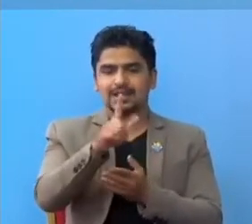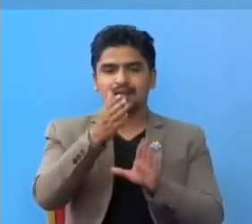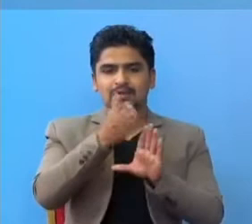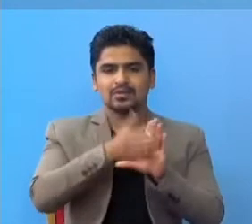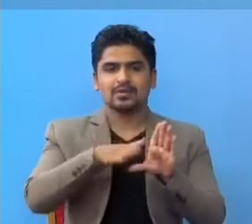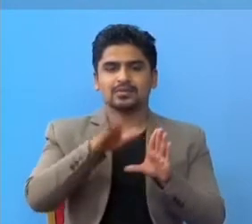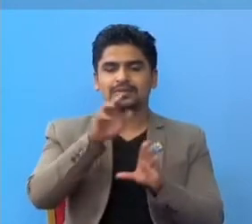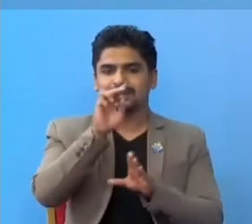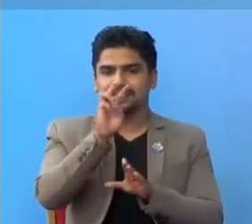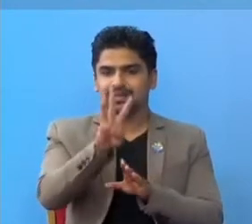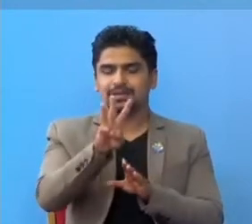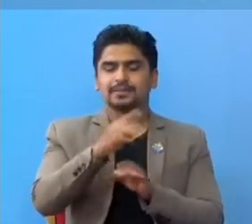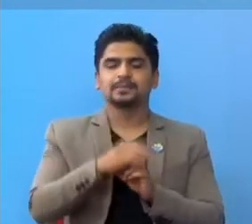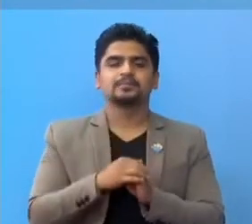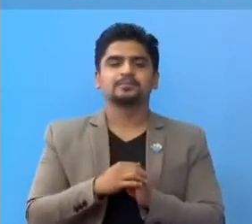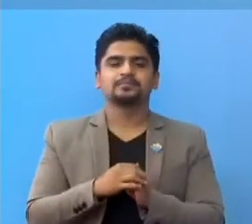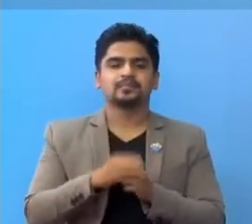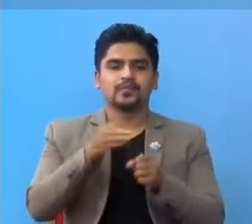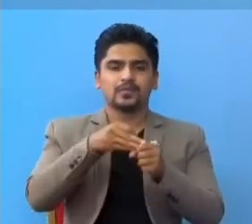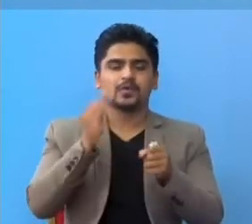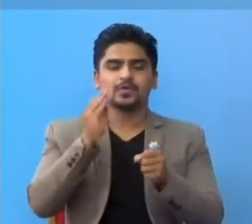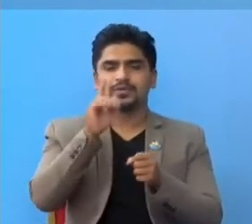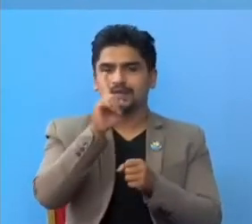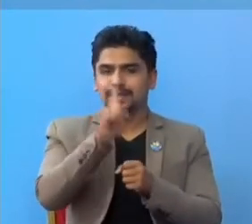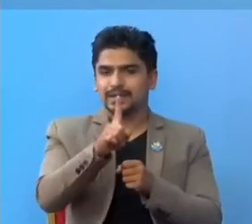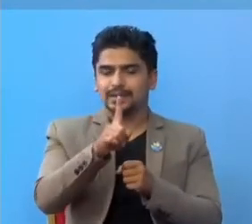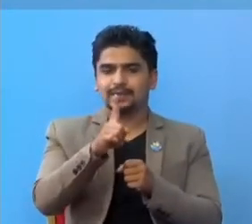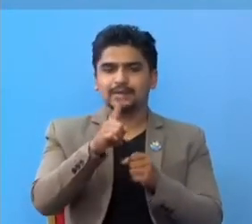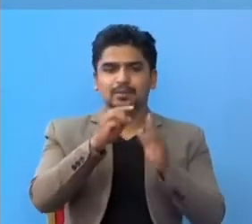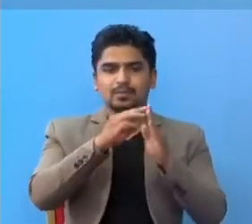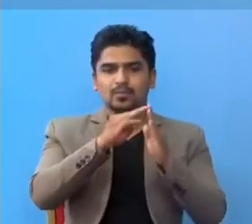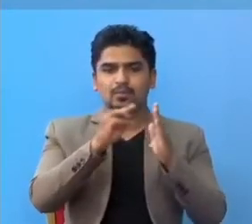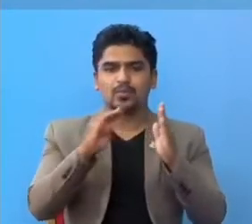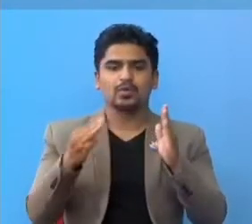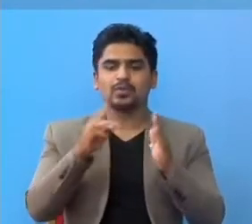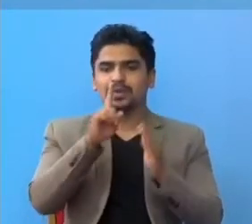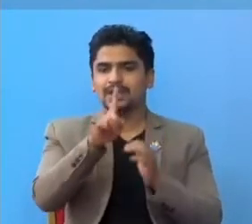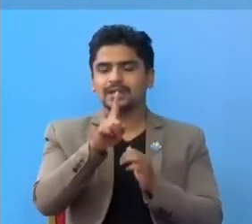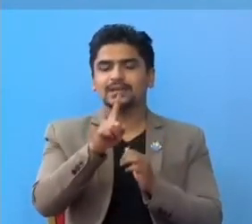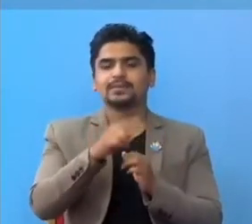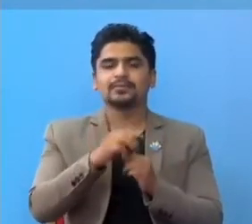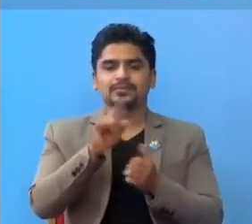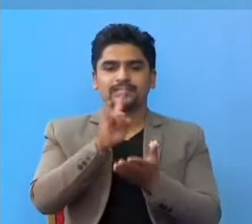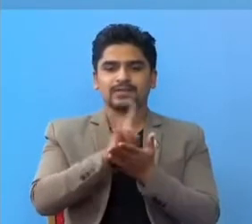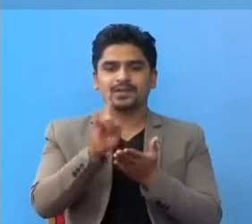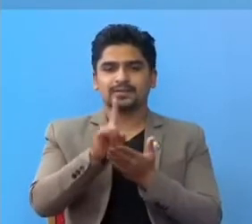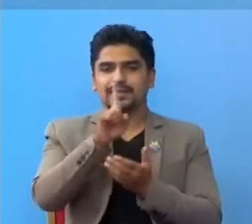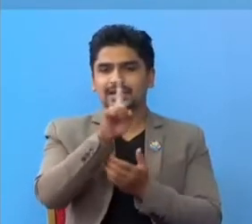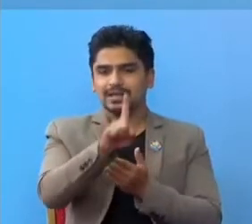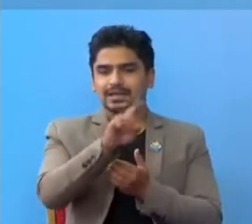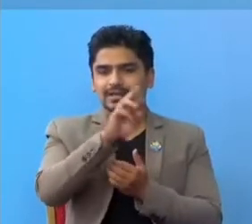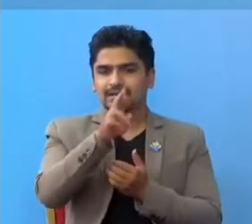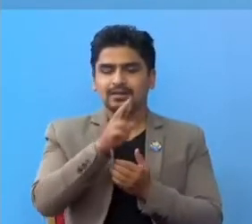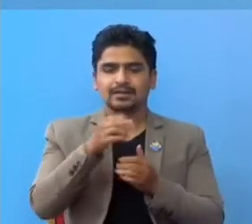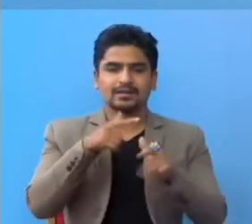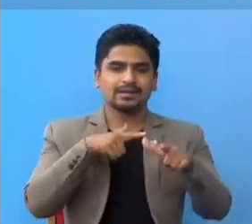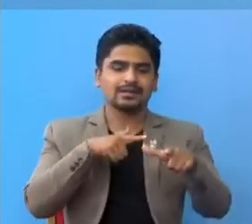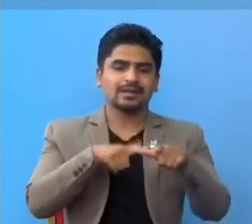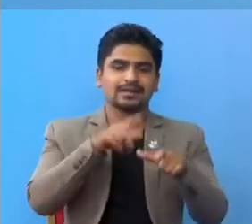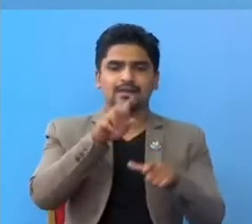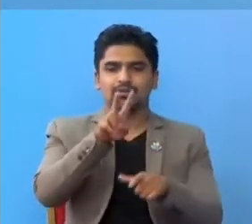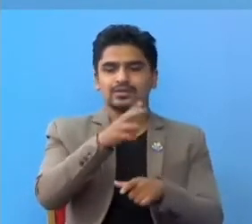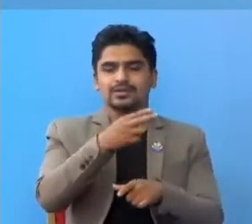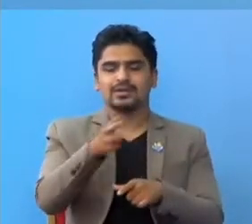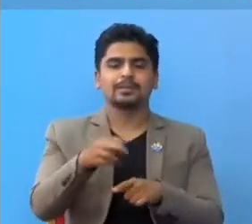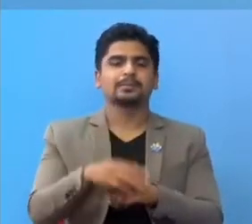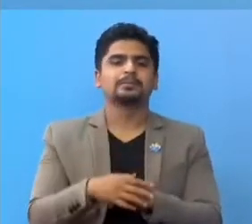ललितपूर का तीन जना धनूसा का एक जना मकवानपूर का एग जन जाफा का एग जन रो धादिन का दू